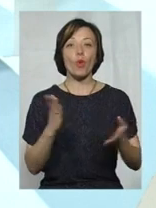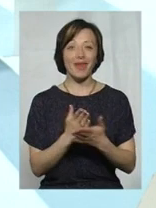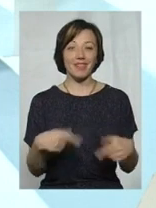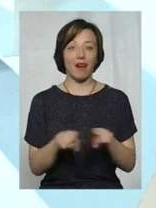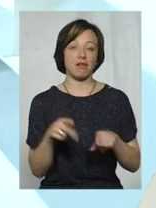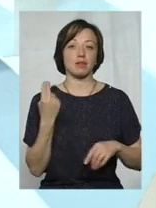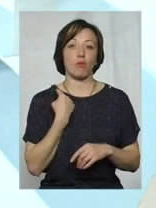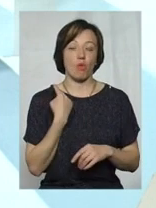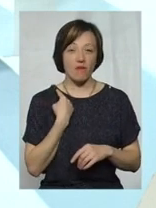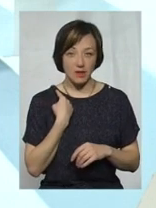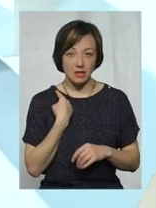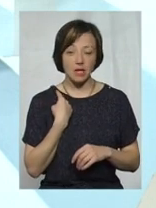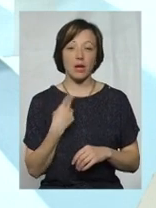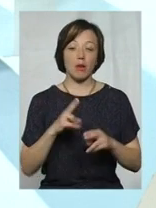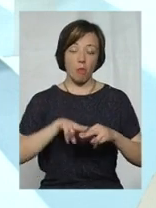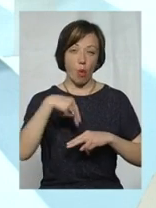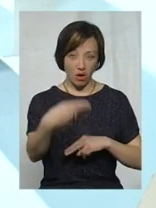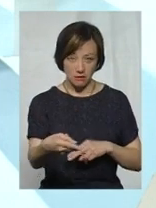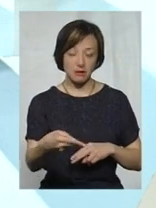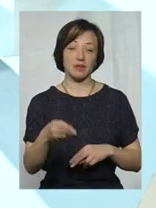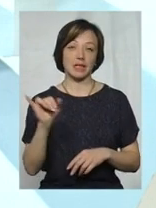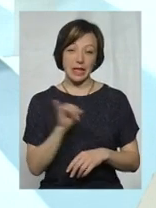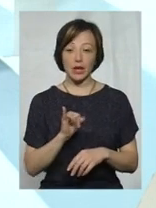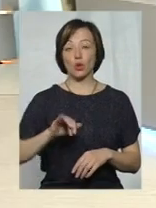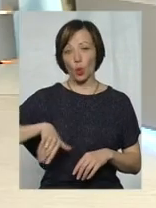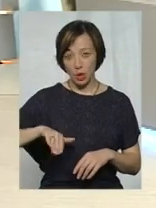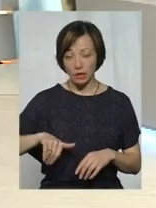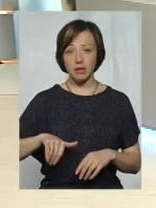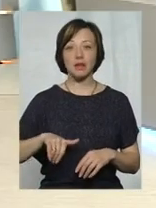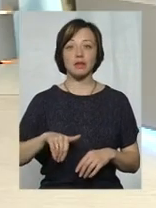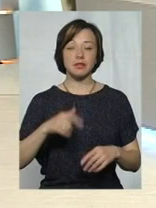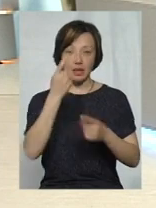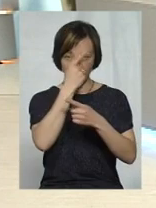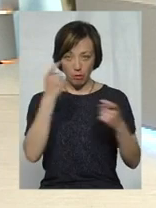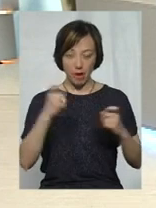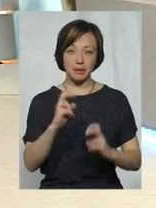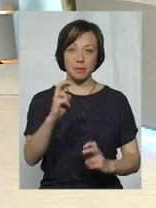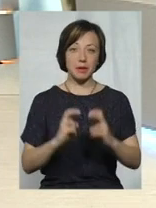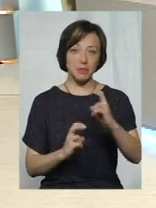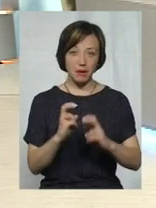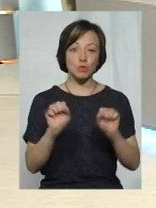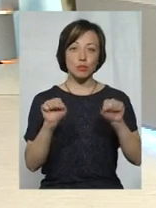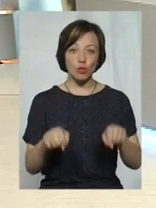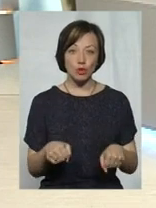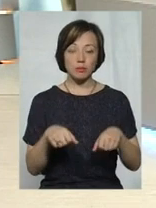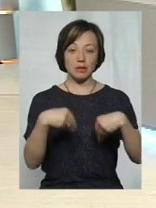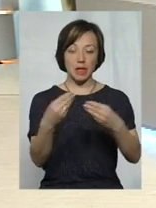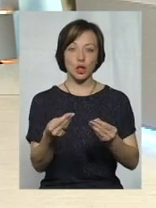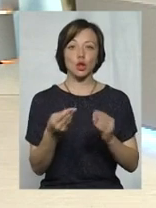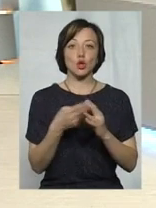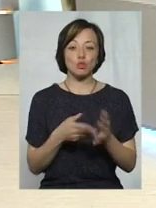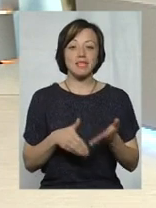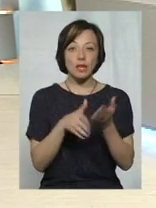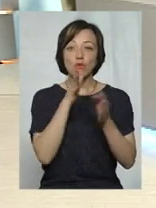заборгованість, погасити її і тоді вже відповідно за інформацією підприємств ми зможемо призначити субсидію